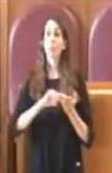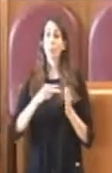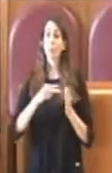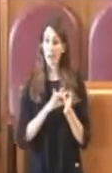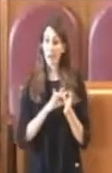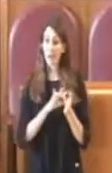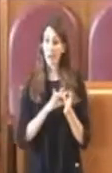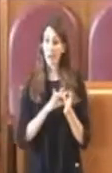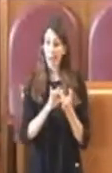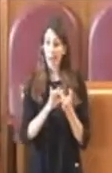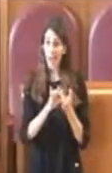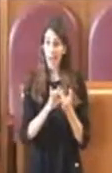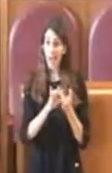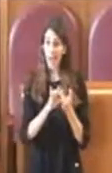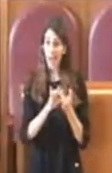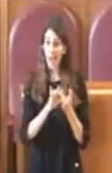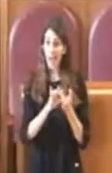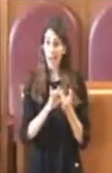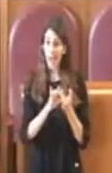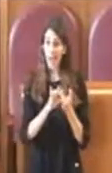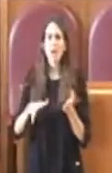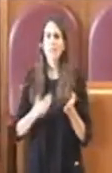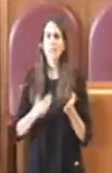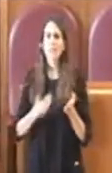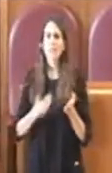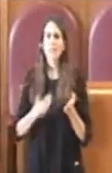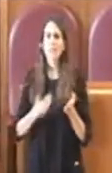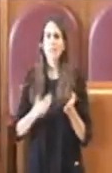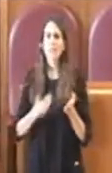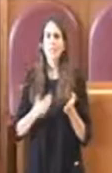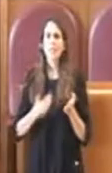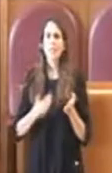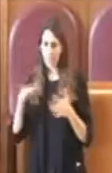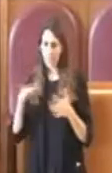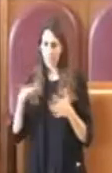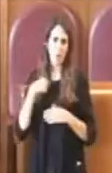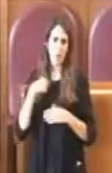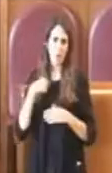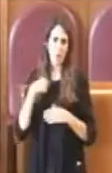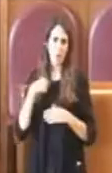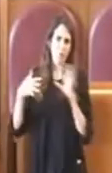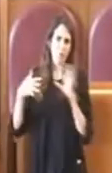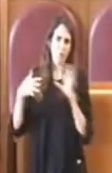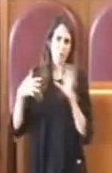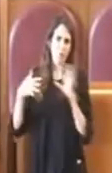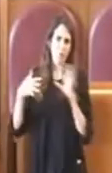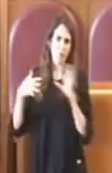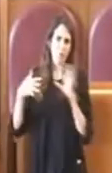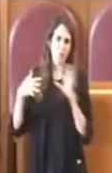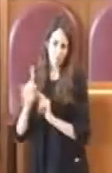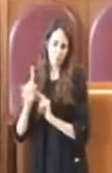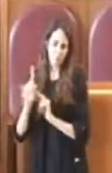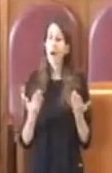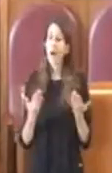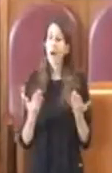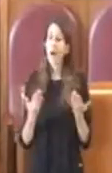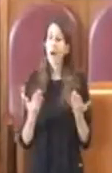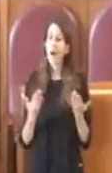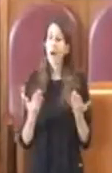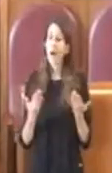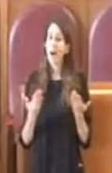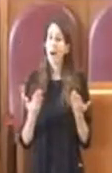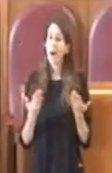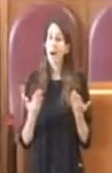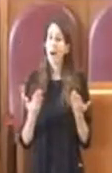presente la consigliera Celli, quindi non dirò nulla al riguardo, però questa è una mozione